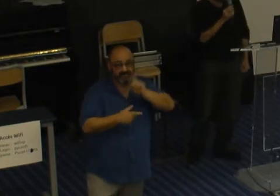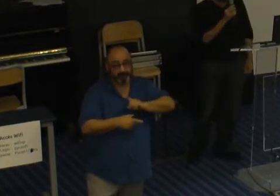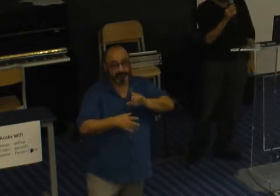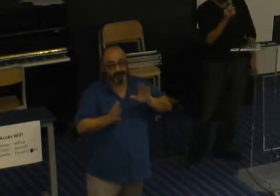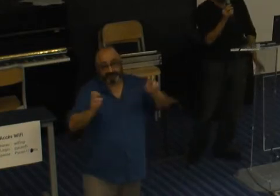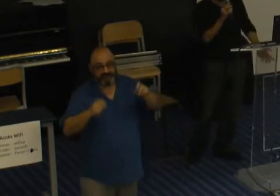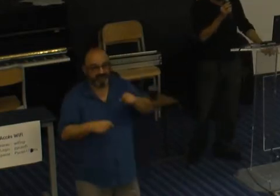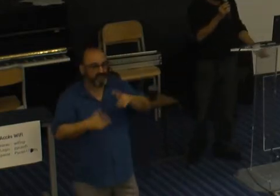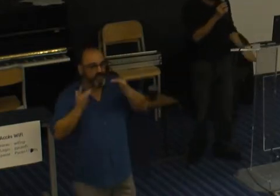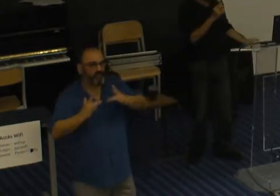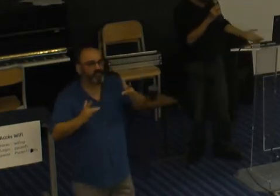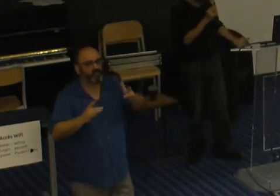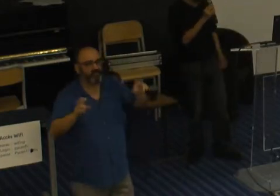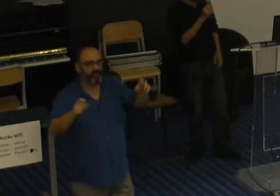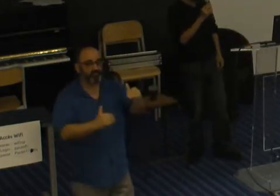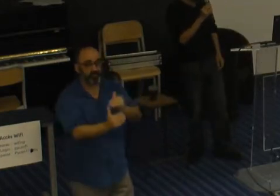brogrammeurs.